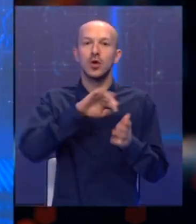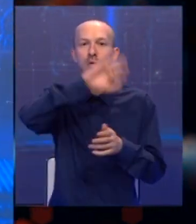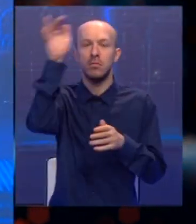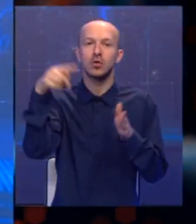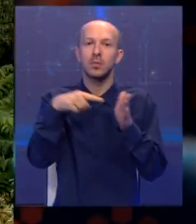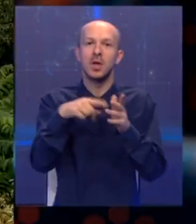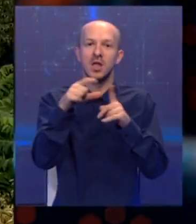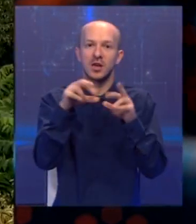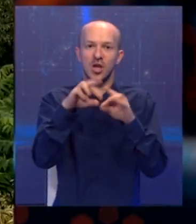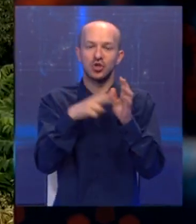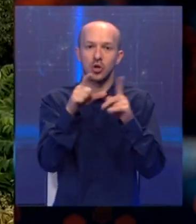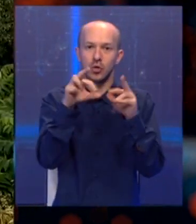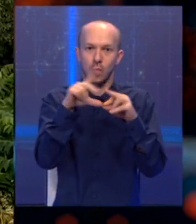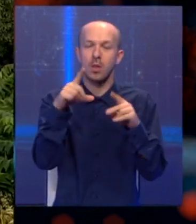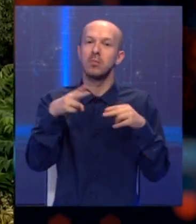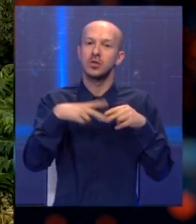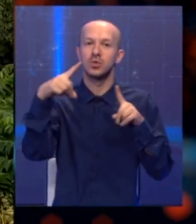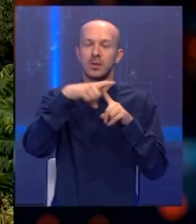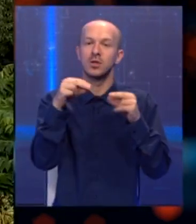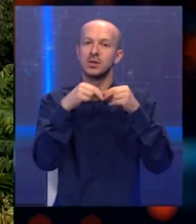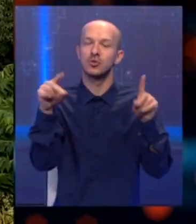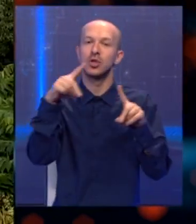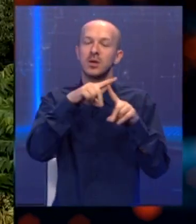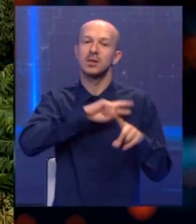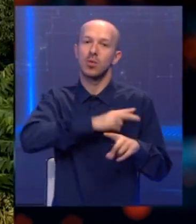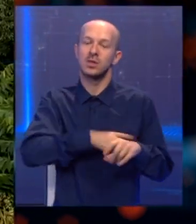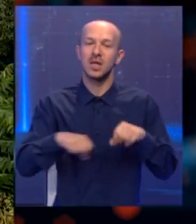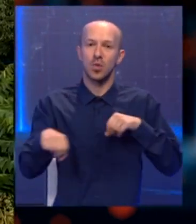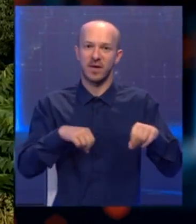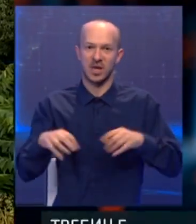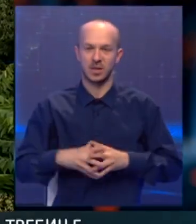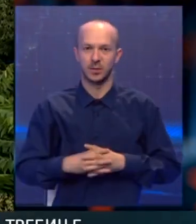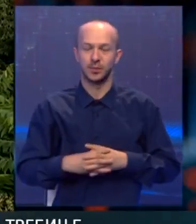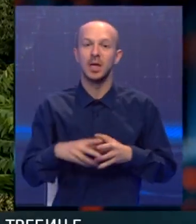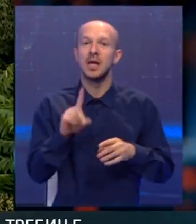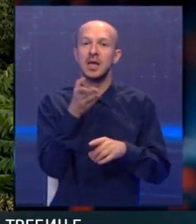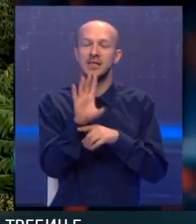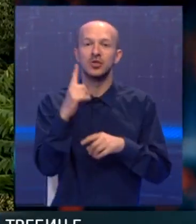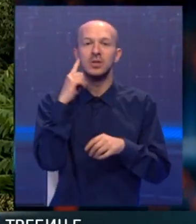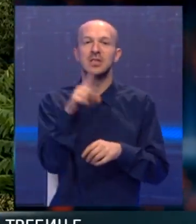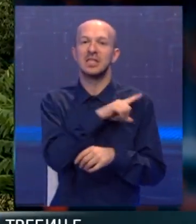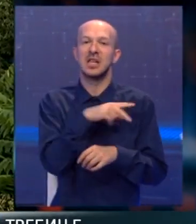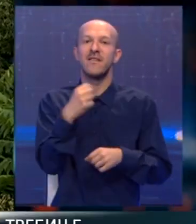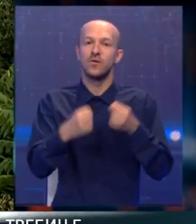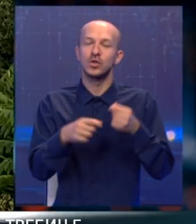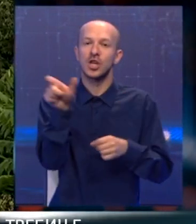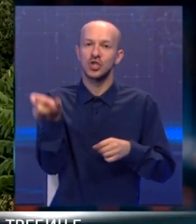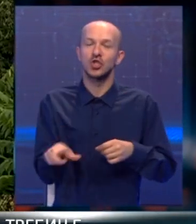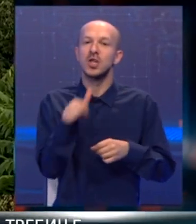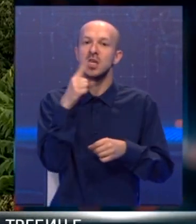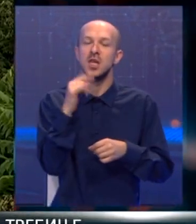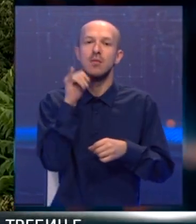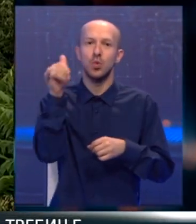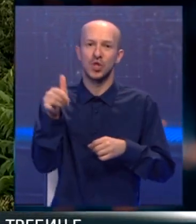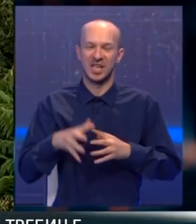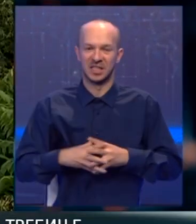u mjesto Dražin do kod Trebinja, saopšteno iz Trebinske policijske uprave. Nezvanično stradali su vozač autobusa i